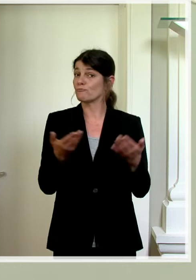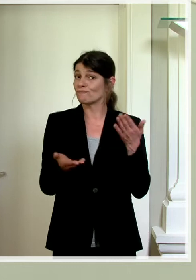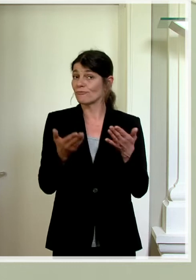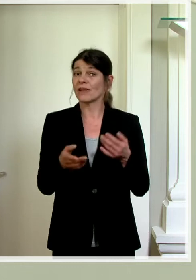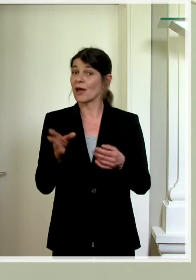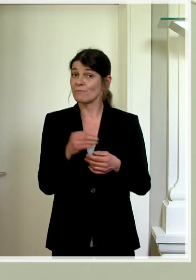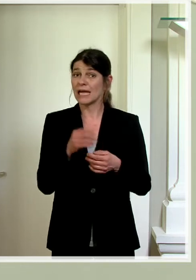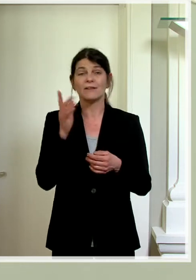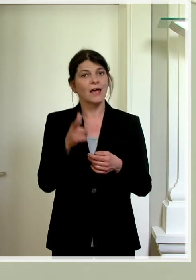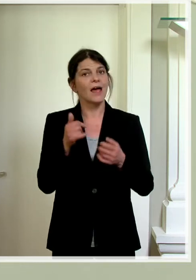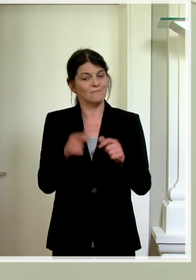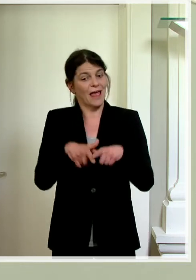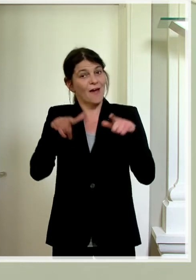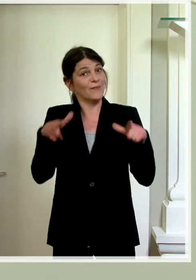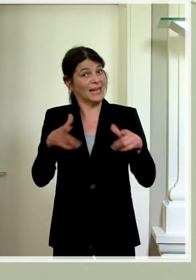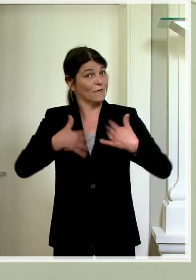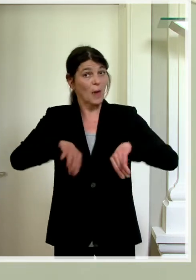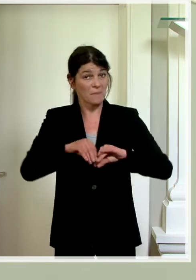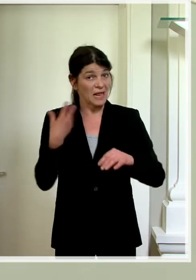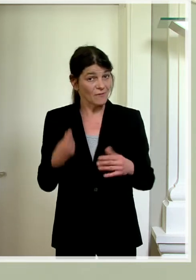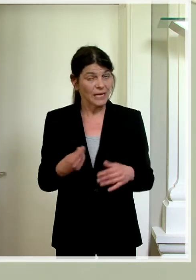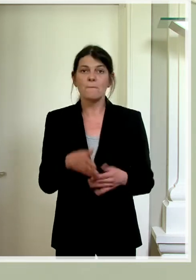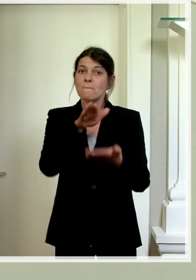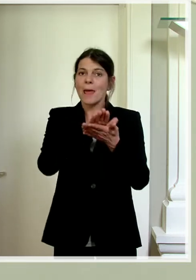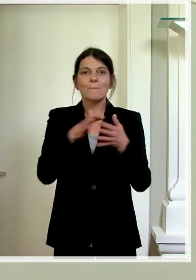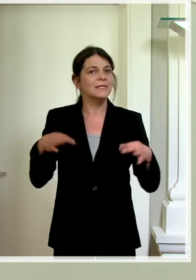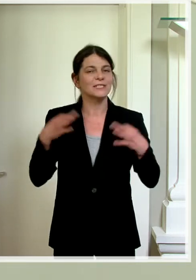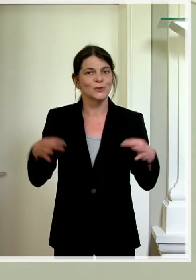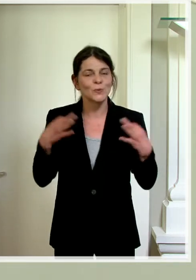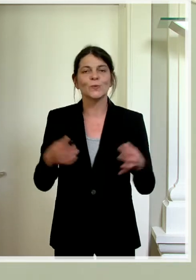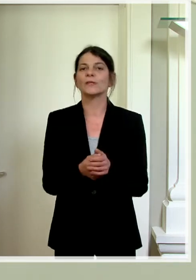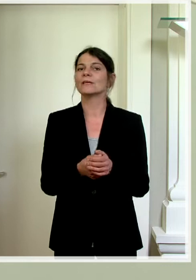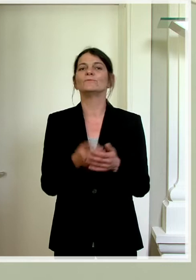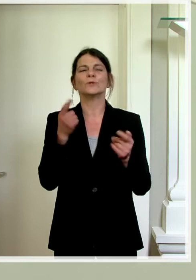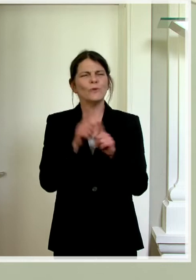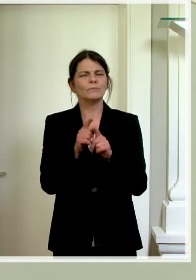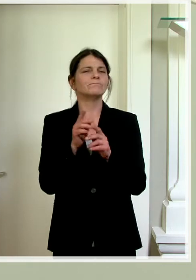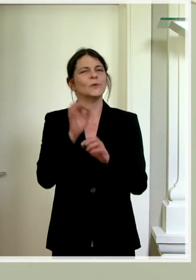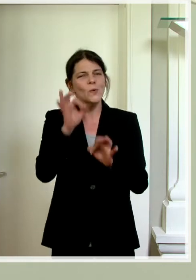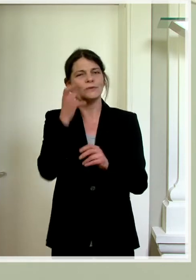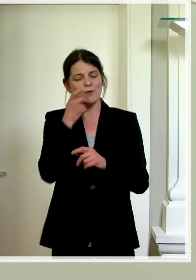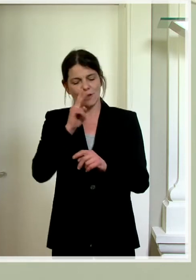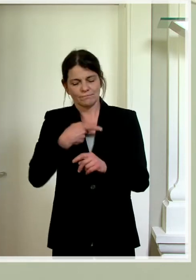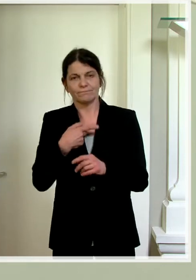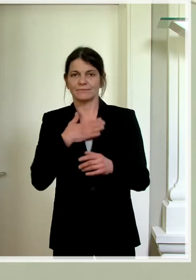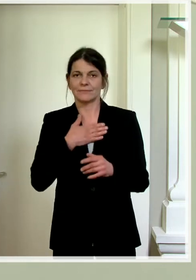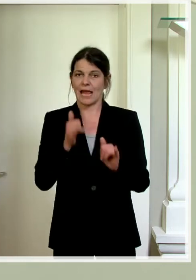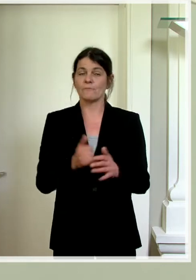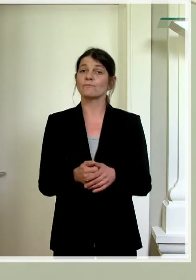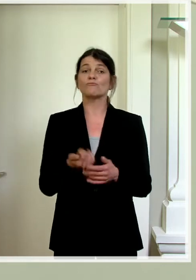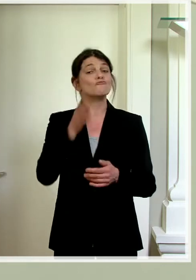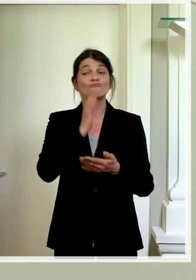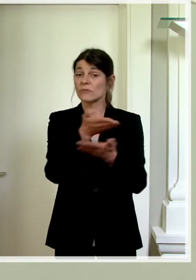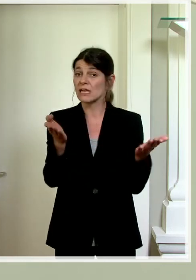Kreis der nun erweiterten Familie. Bleiben Sie gesund und heben Sorg. Ich möchte Sie nun einladen, die